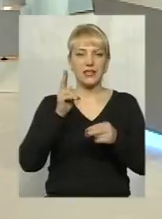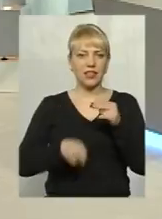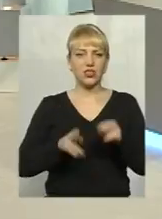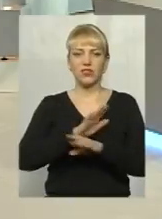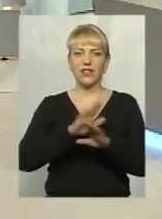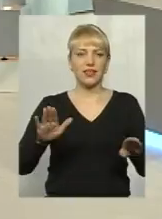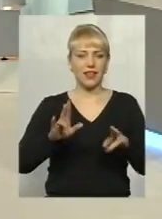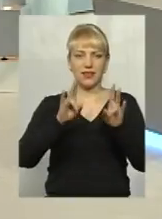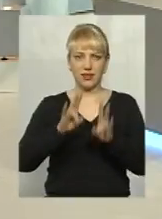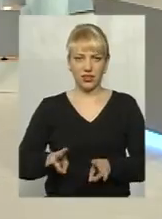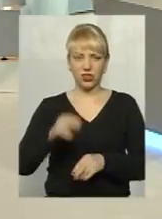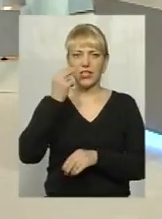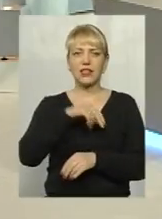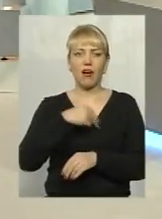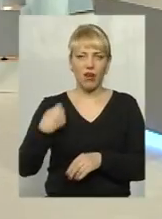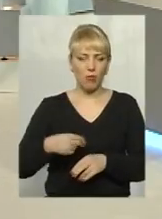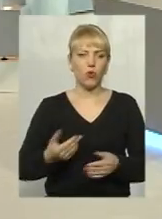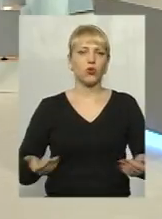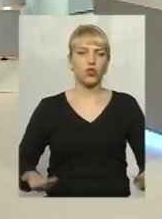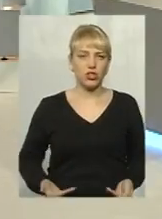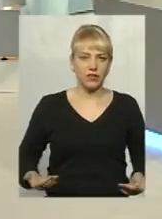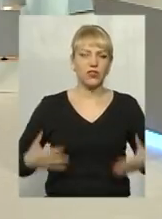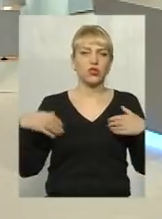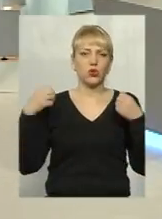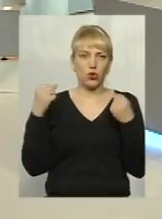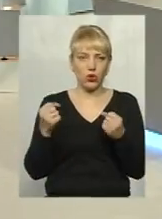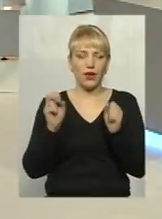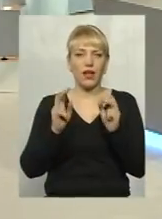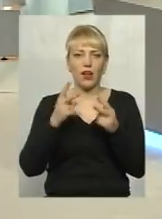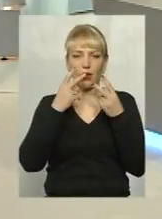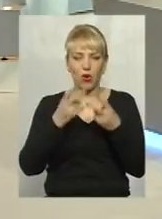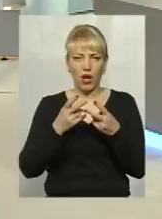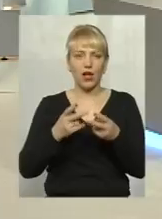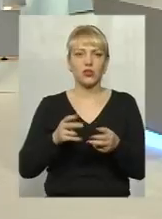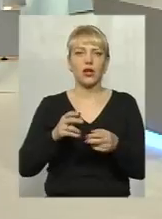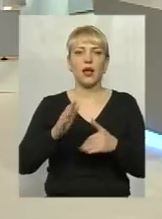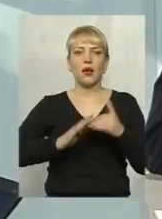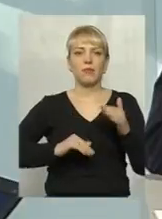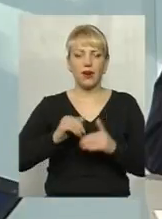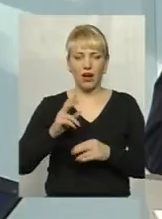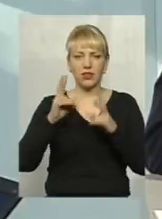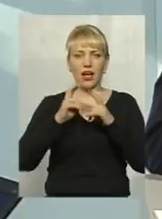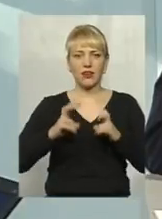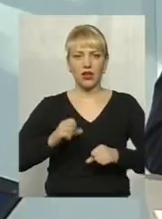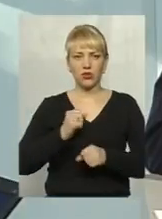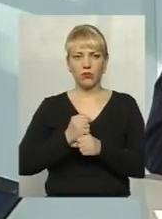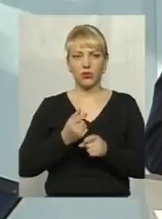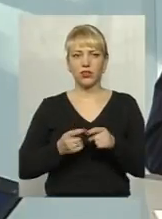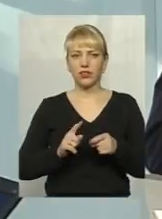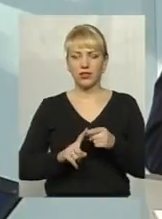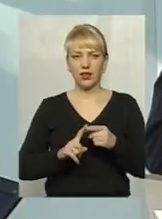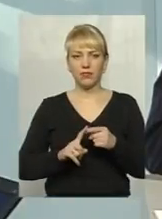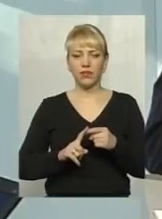залишився щасливим. Слава Богу, живі, здорові. як показують практика і аналіз нашої роботи багаторічної, це кращий